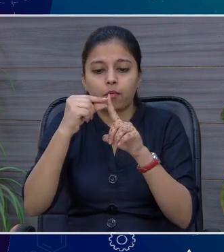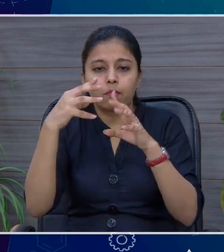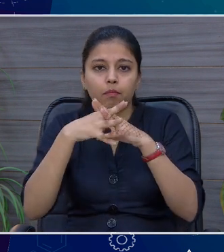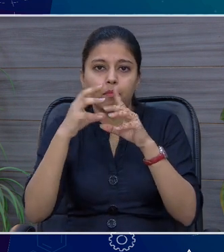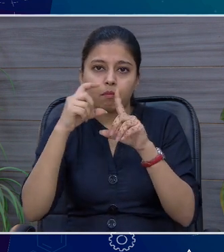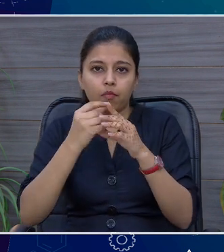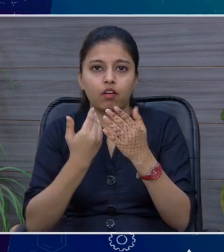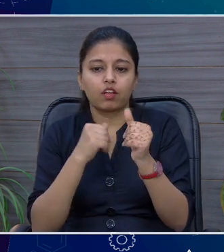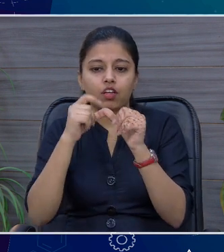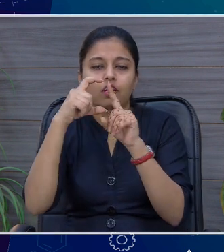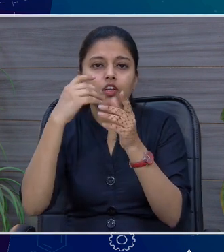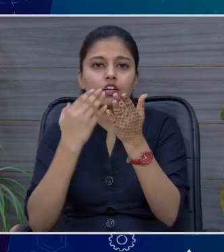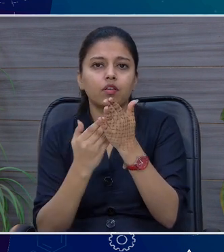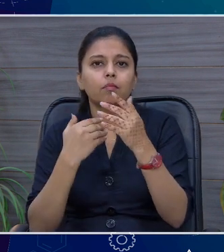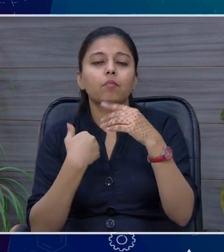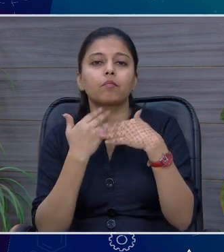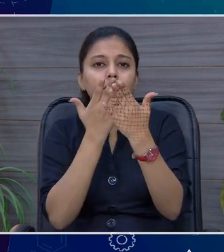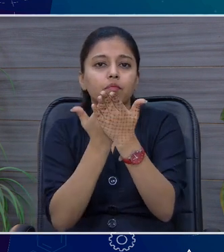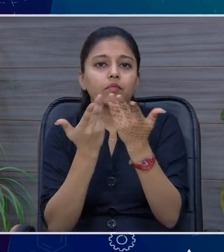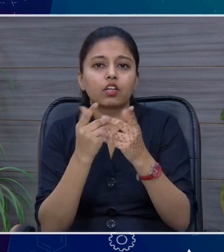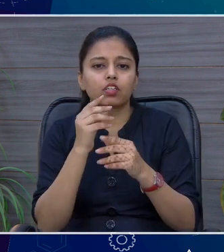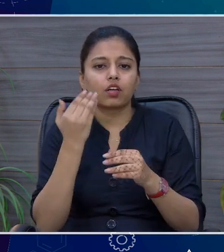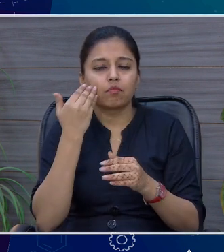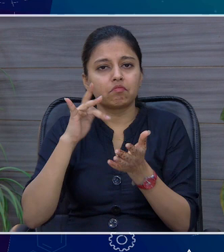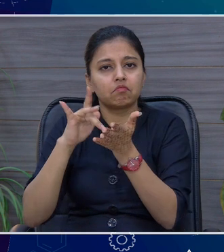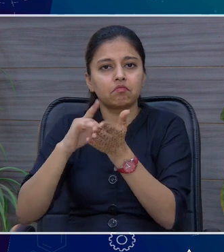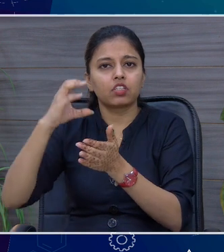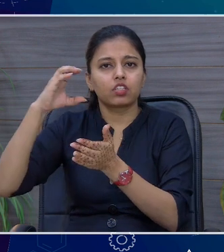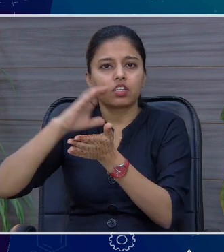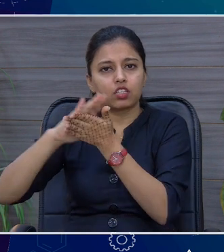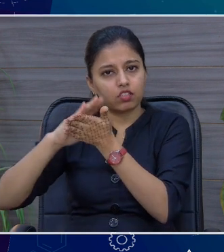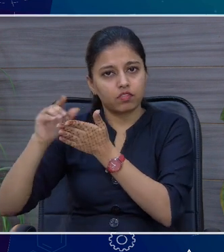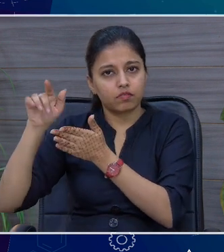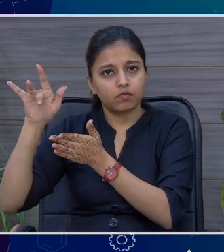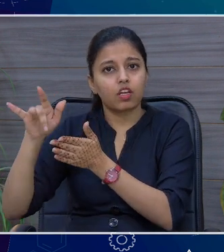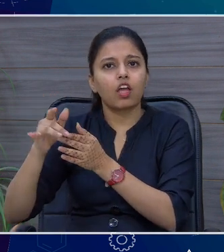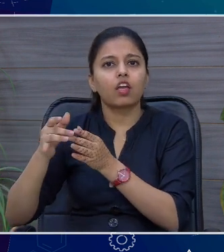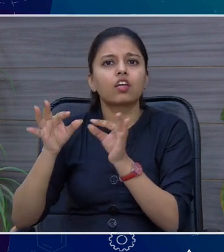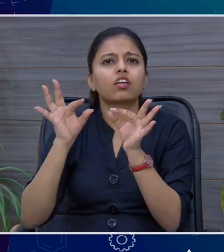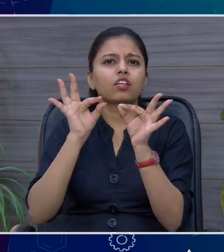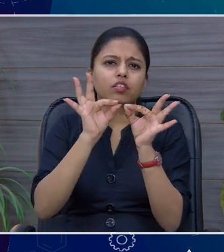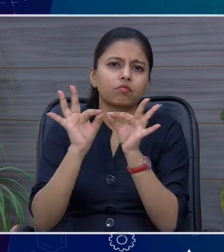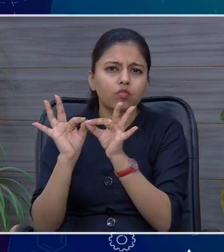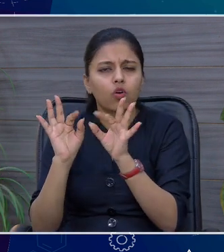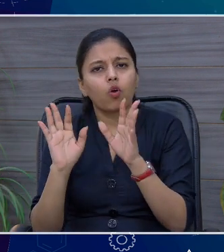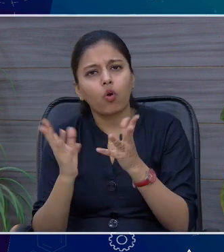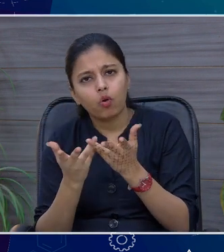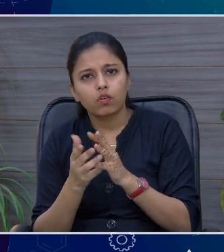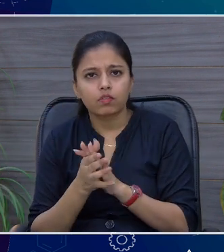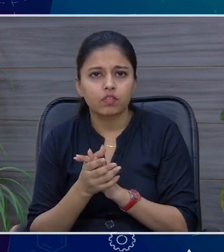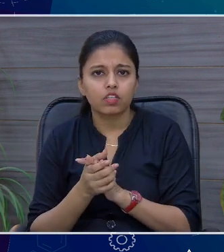बारे में मारे स्टेट में 2017 में एक इंटर्प्रटेशन के लिए मंदब एक